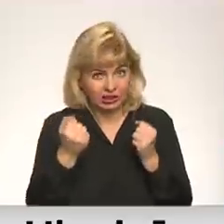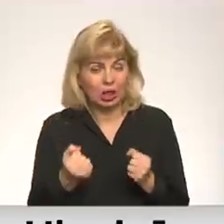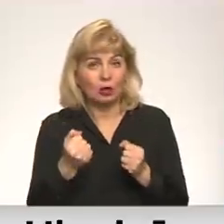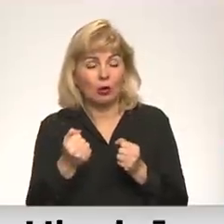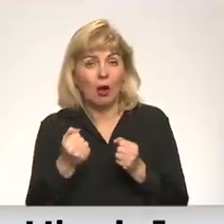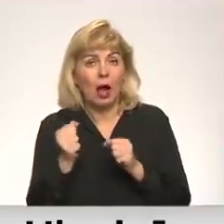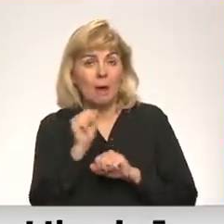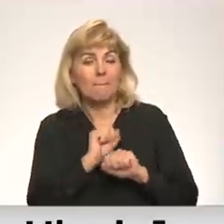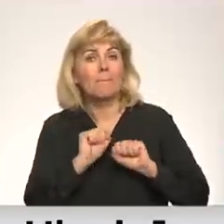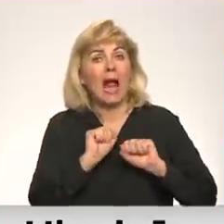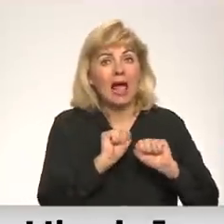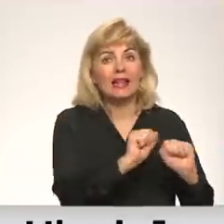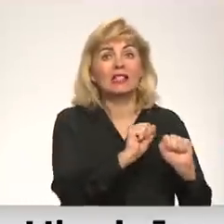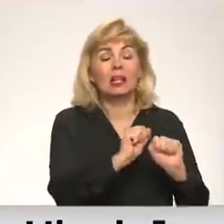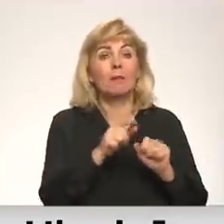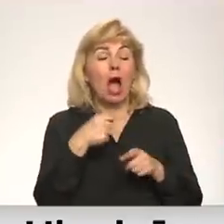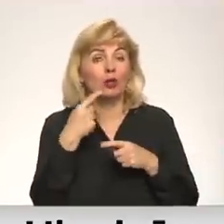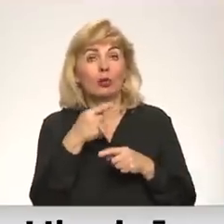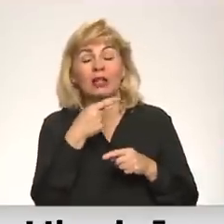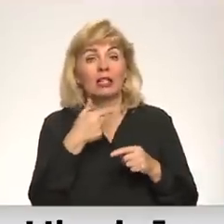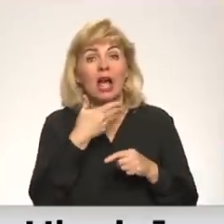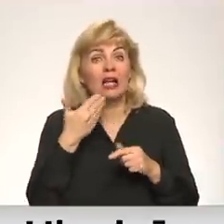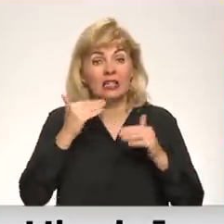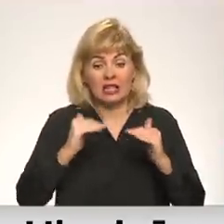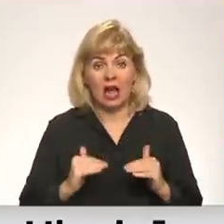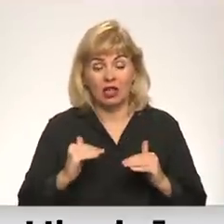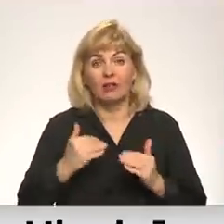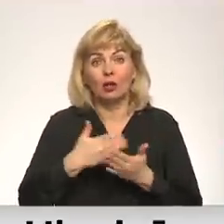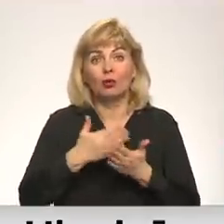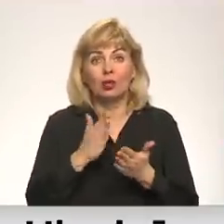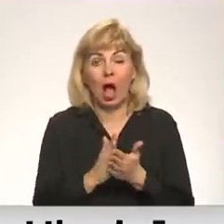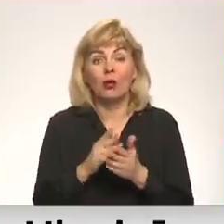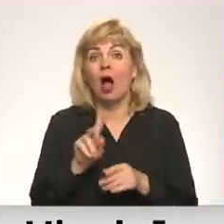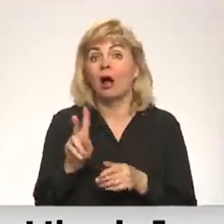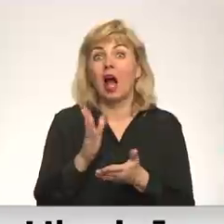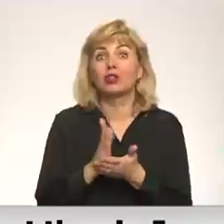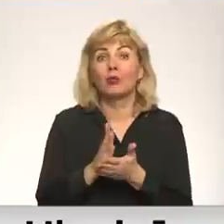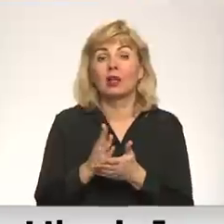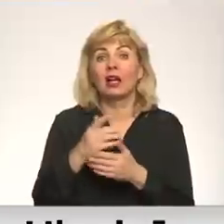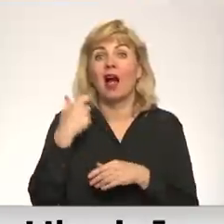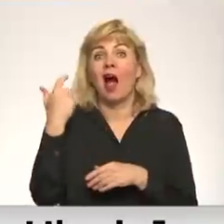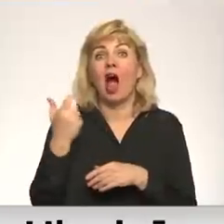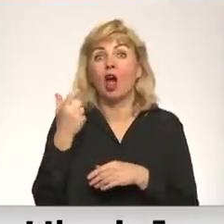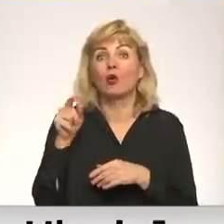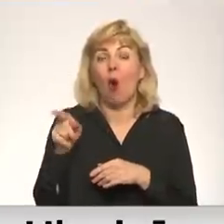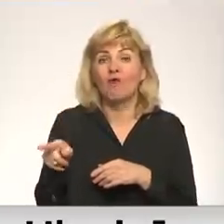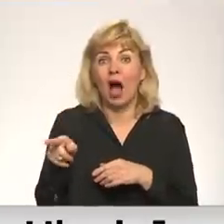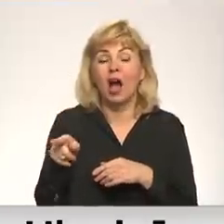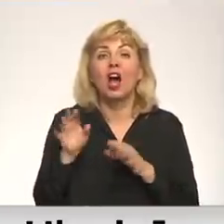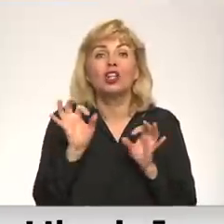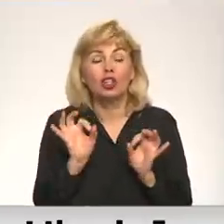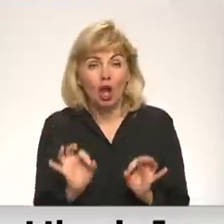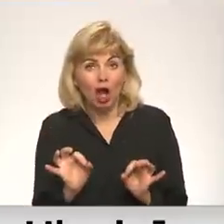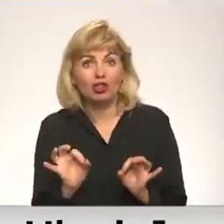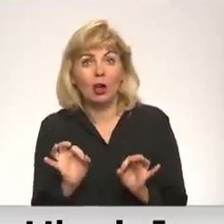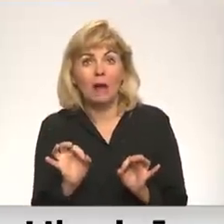ja mēs runājam plašāk ne tikai par šo dienviduļu daļu, tad tas, kas notiek Harkovā, liecina, ka tiešām